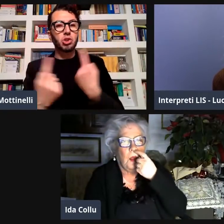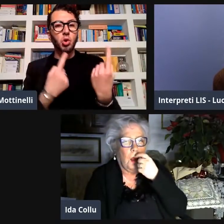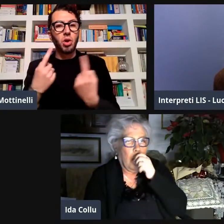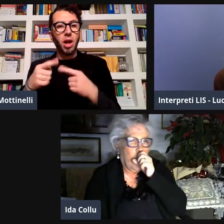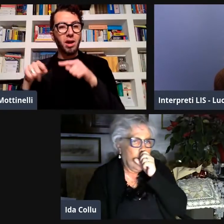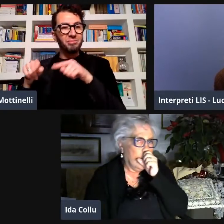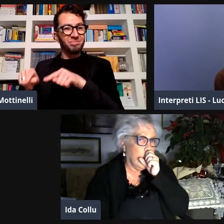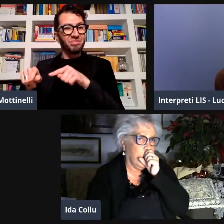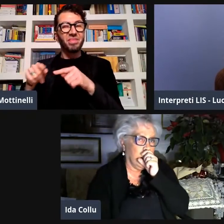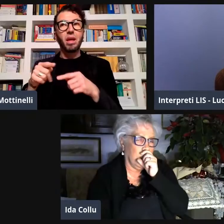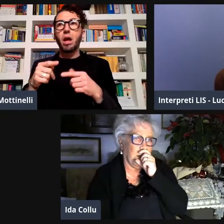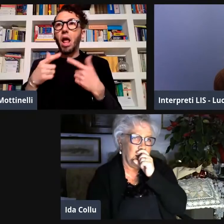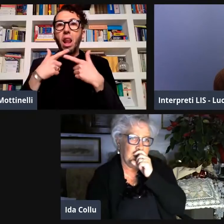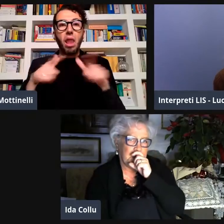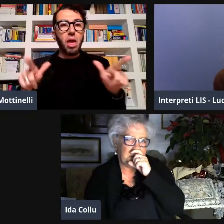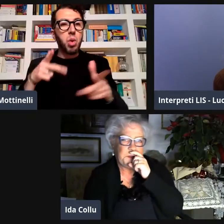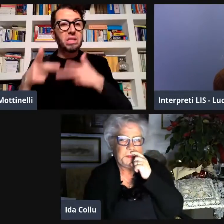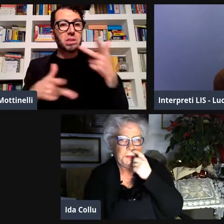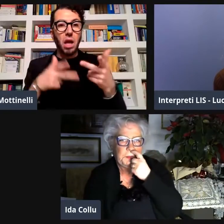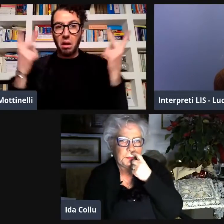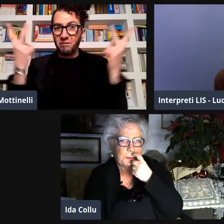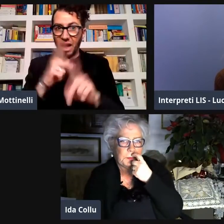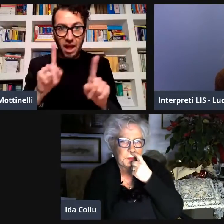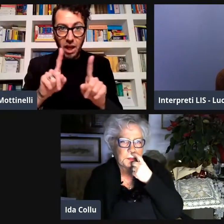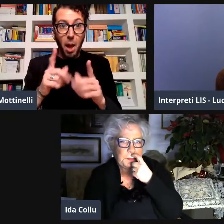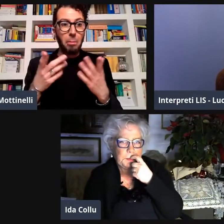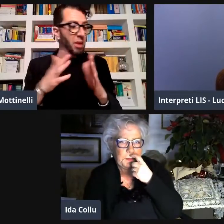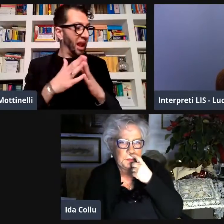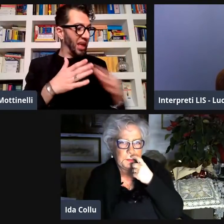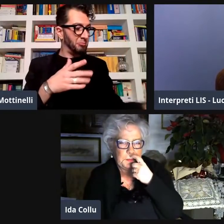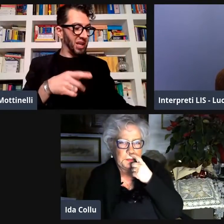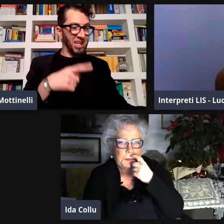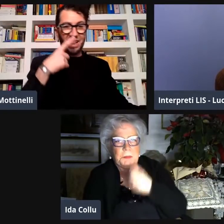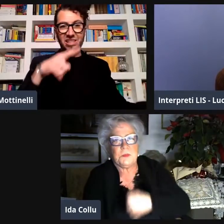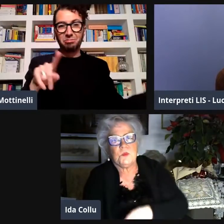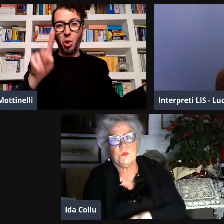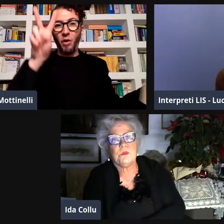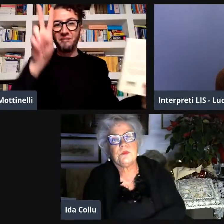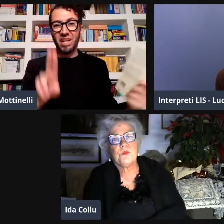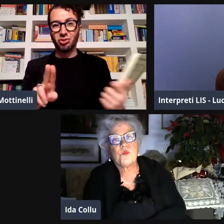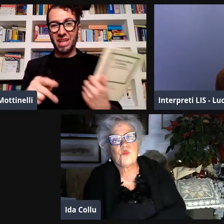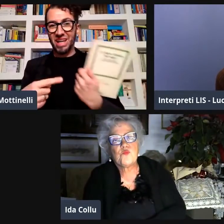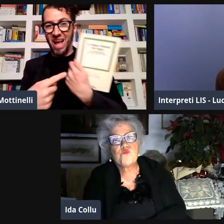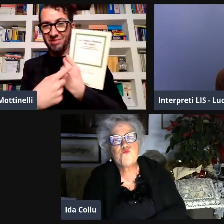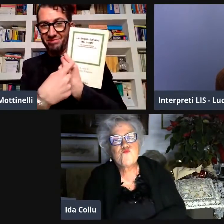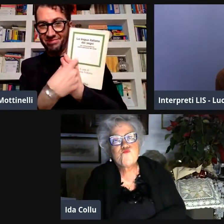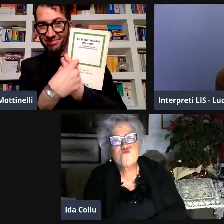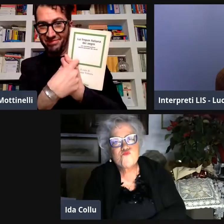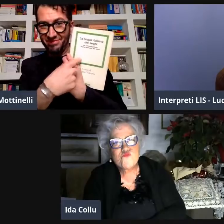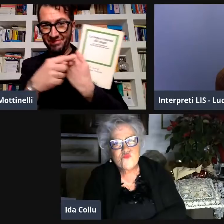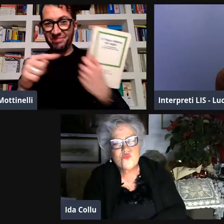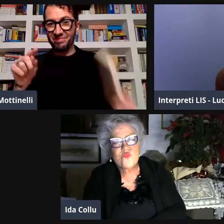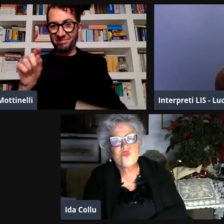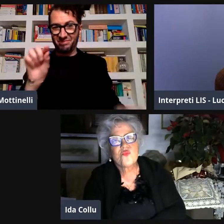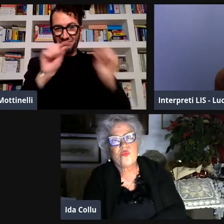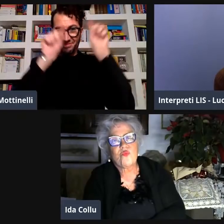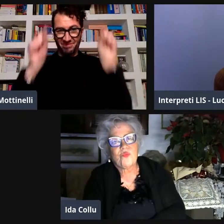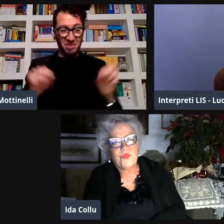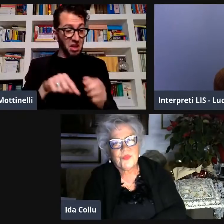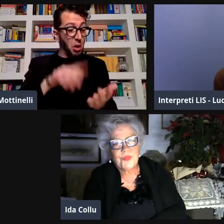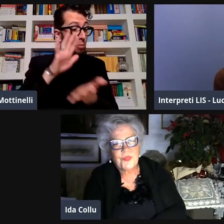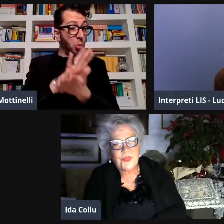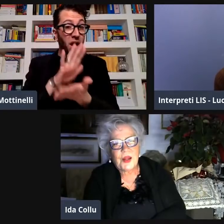all'epoca come si viveva la situazione perché a quell'epoca la lingua dei segni non era vista come una vera lingua